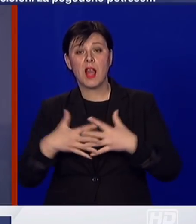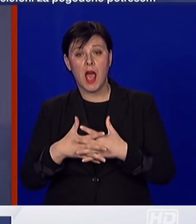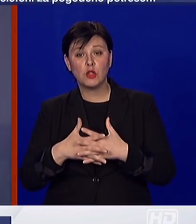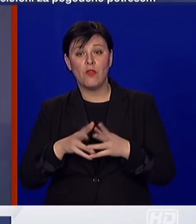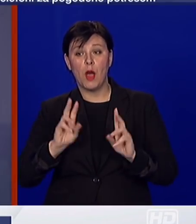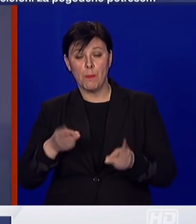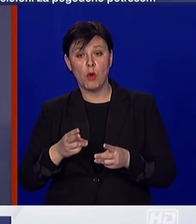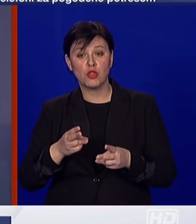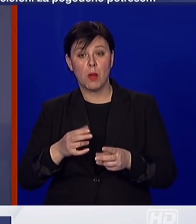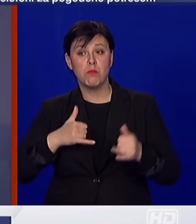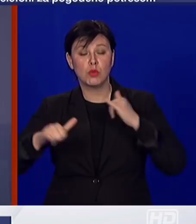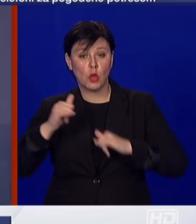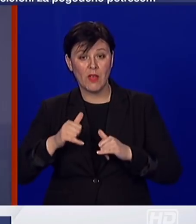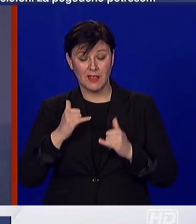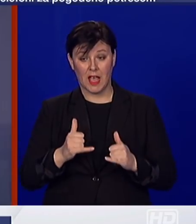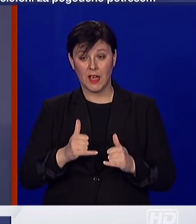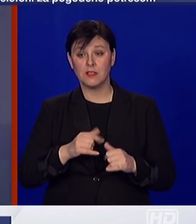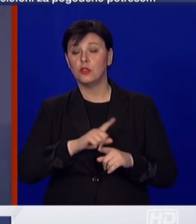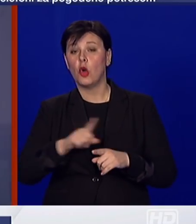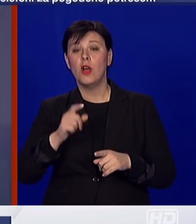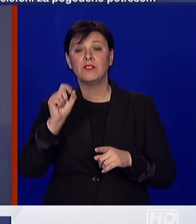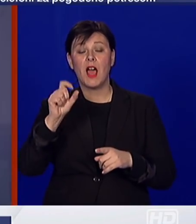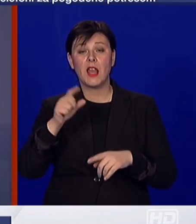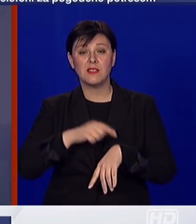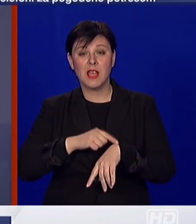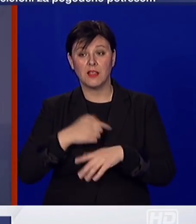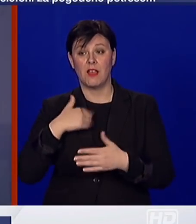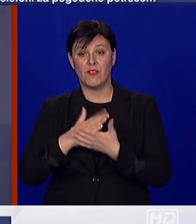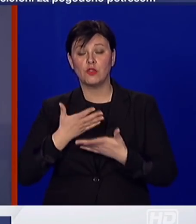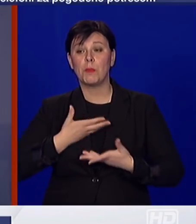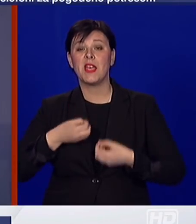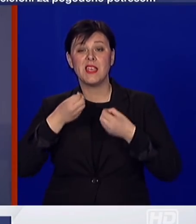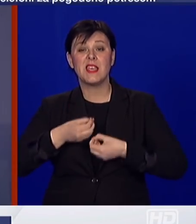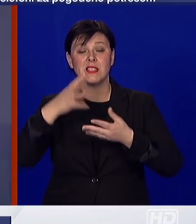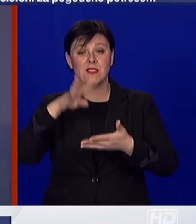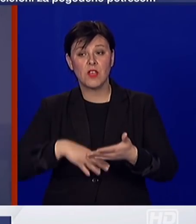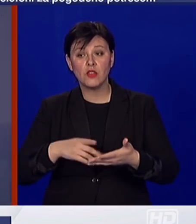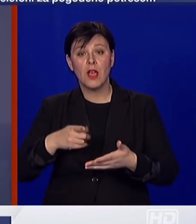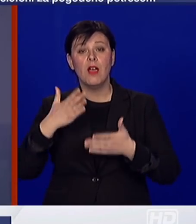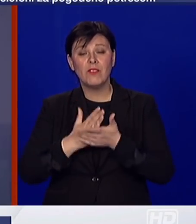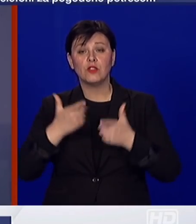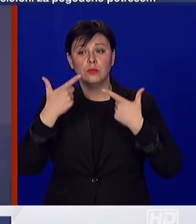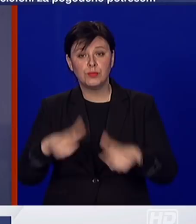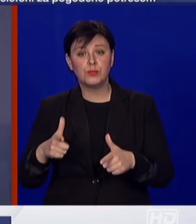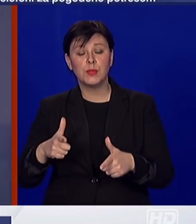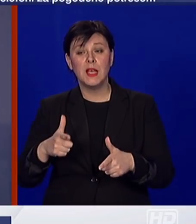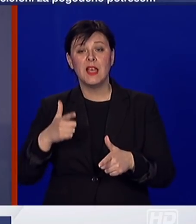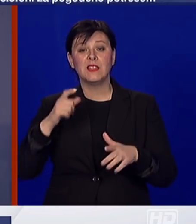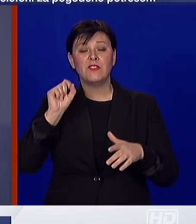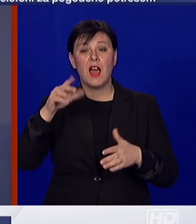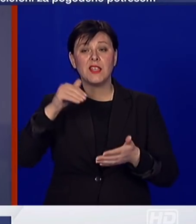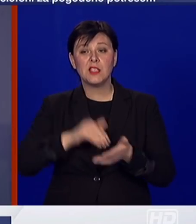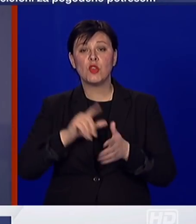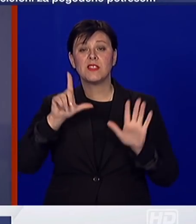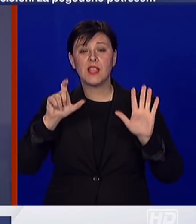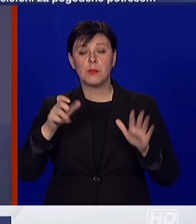12 sati sam dobio izvješće da je izdato 12.736